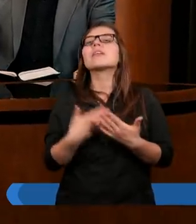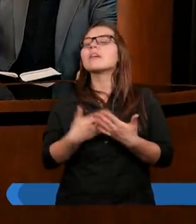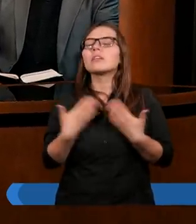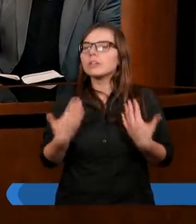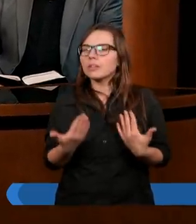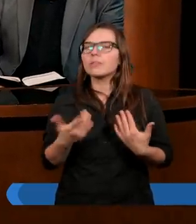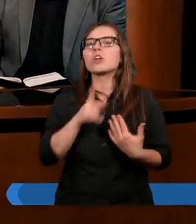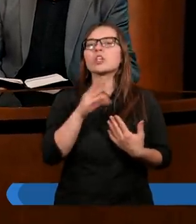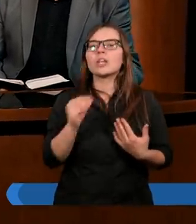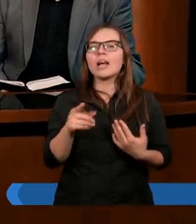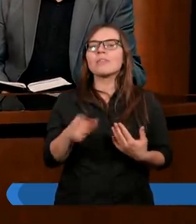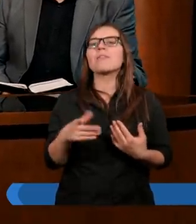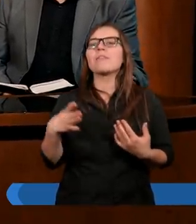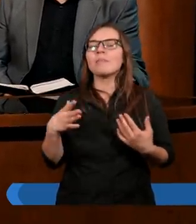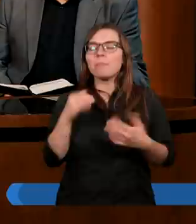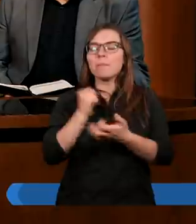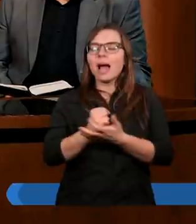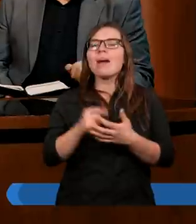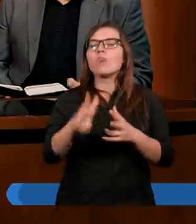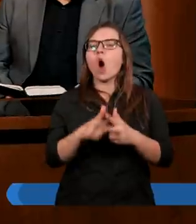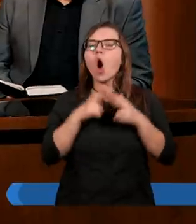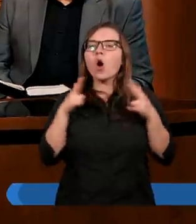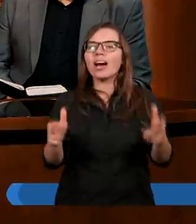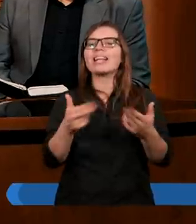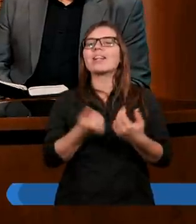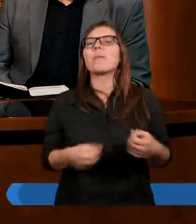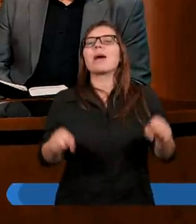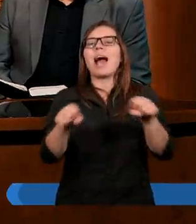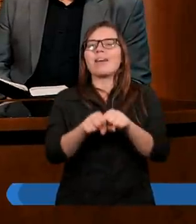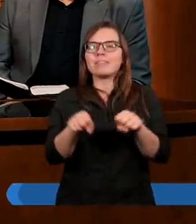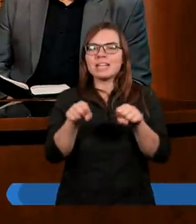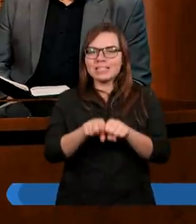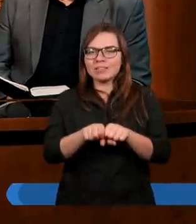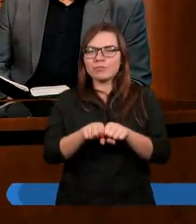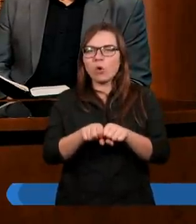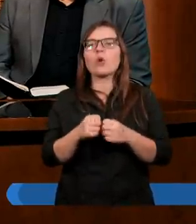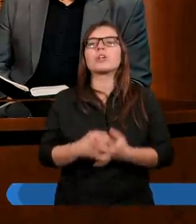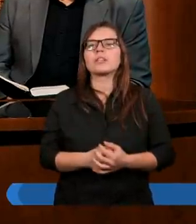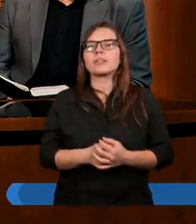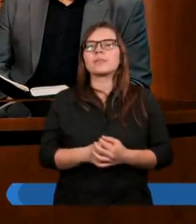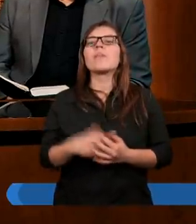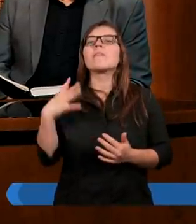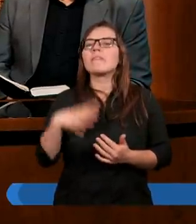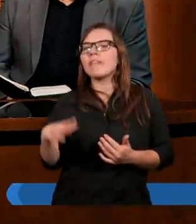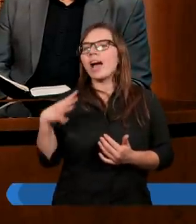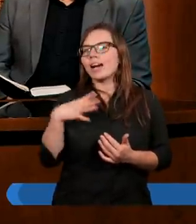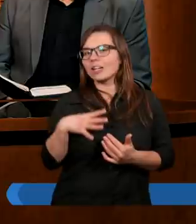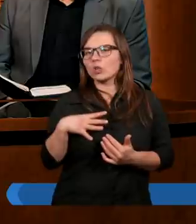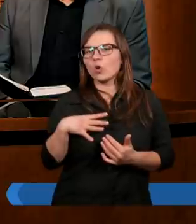że to prawo określa sprawiedliwość, ale warto